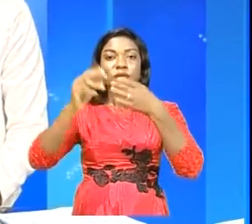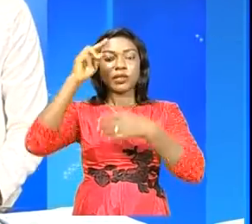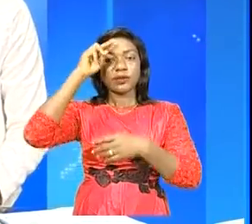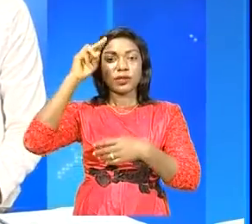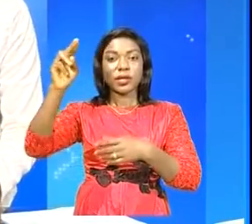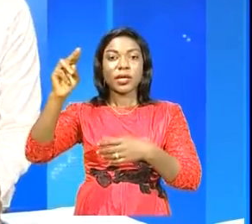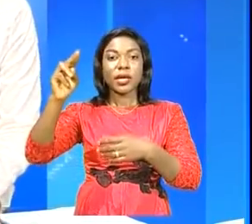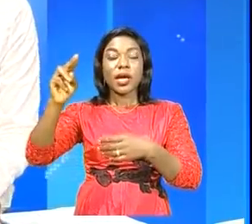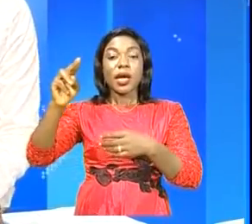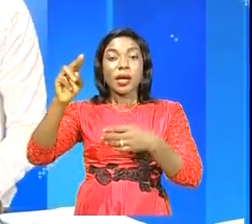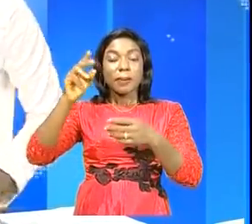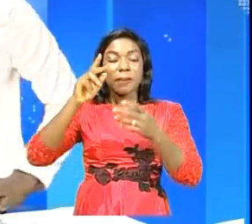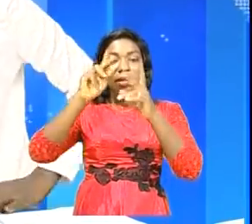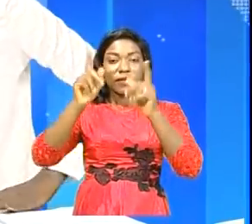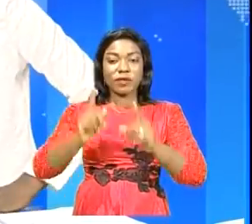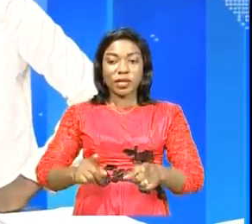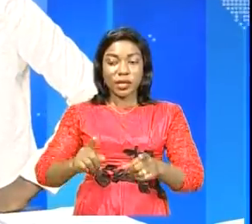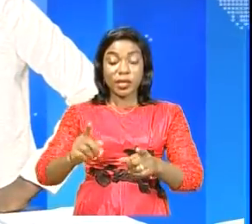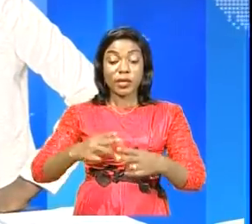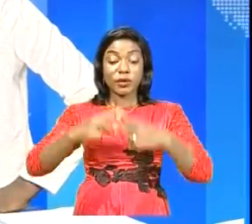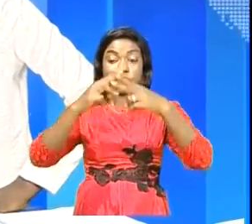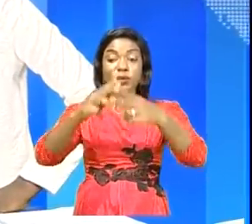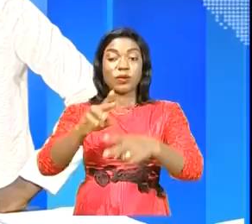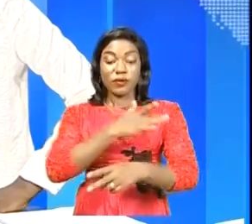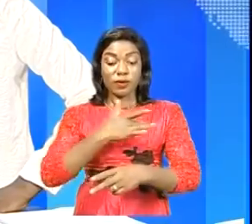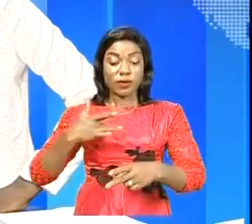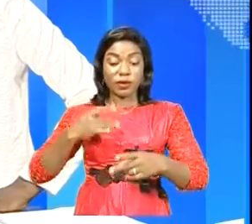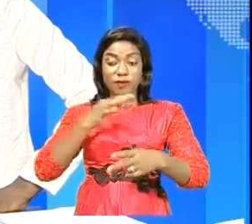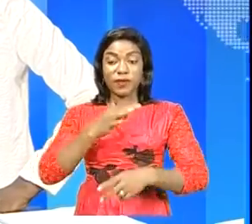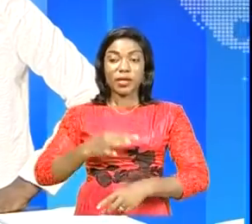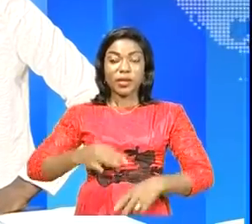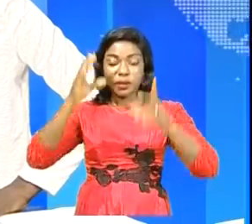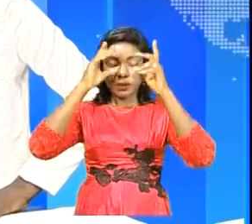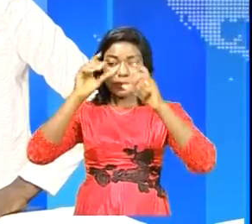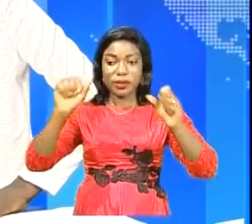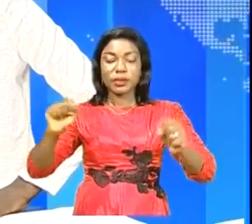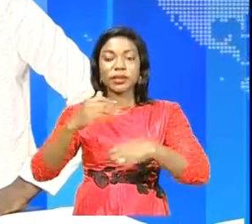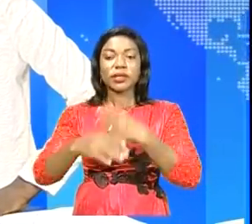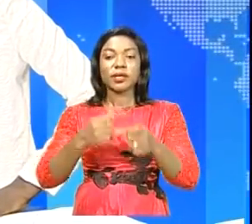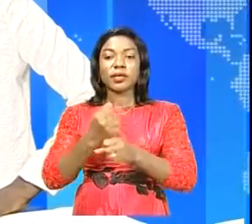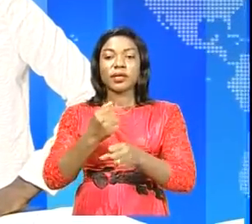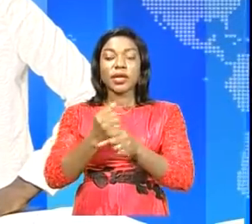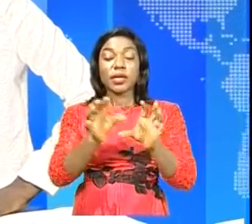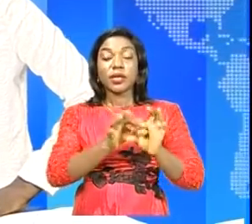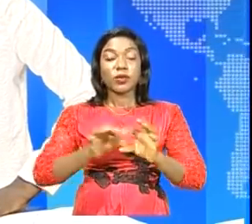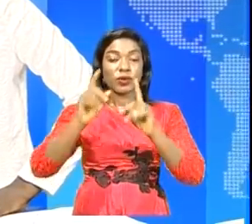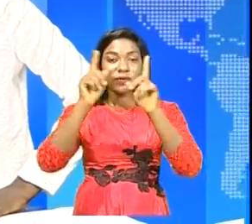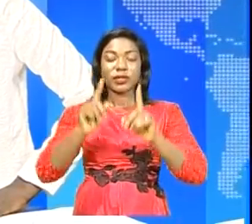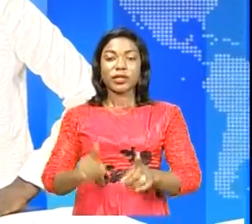panafricaine portant le nom de Félix-Antoine Tiseké de Tchilombo, président en exercice de l'Union africaine.